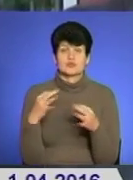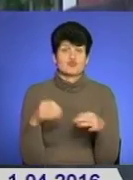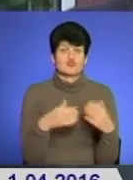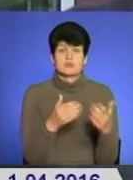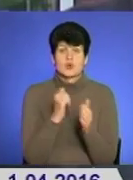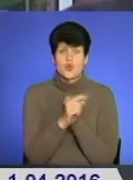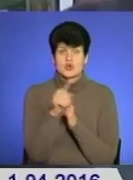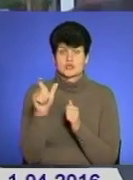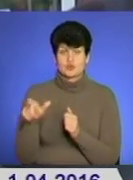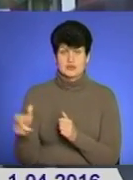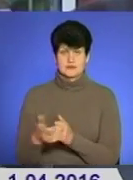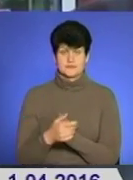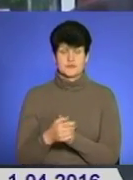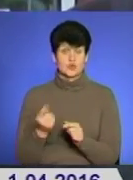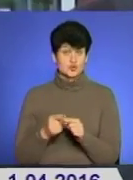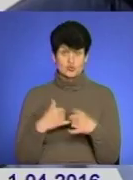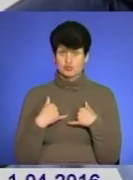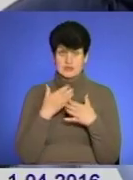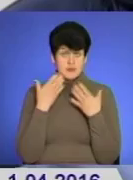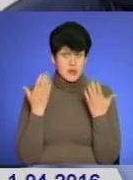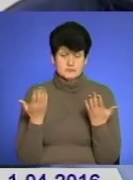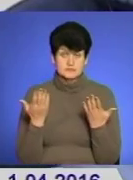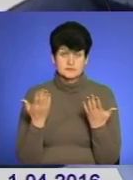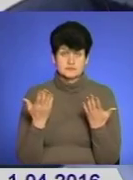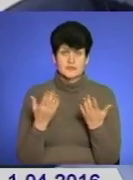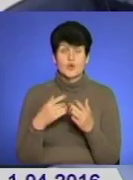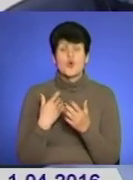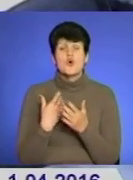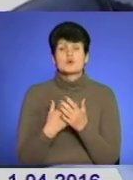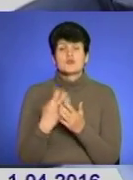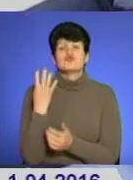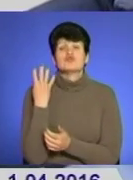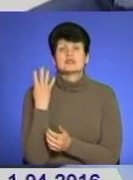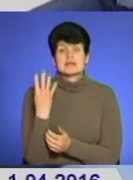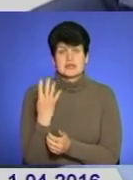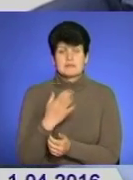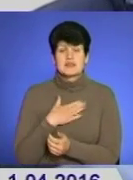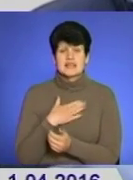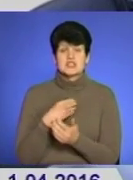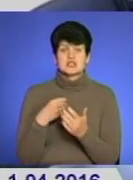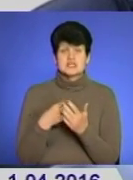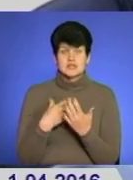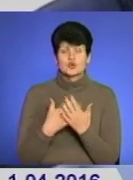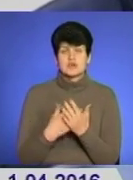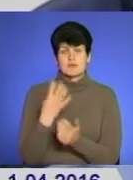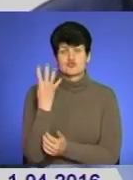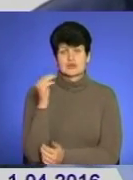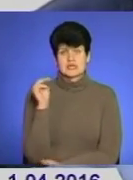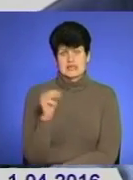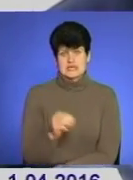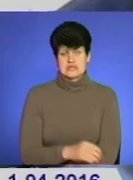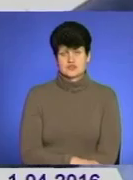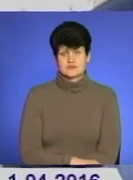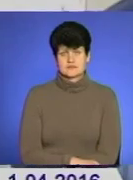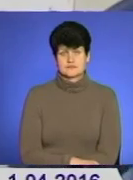кожної людини. Це в нас немає. Хоча б чотири, при наших цінах, хоча б чотири тисячі. Я так